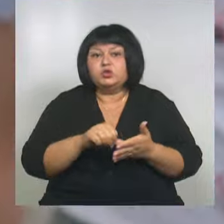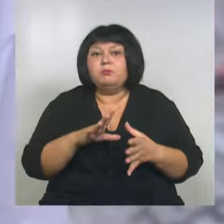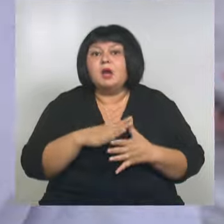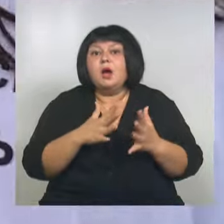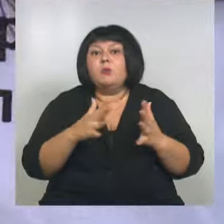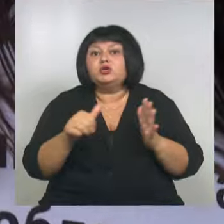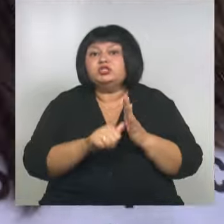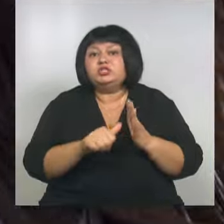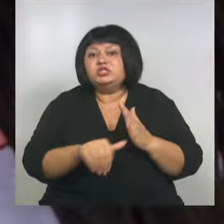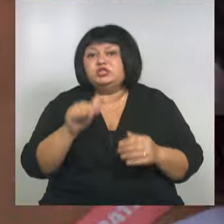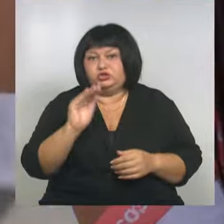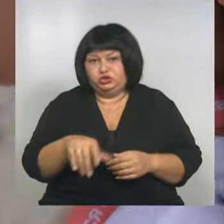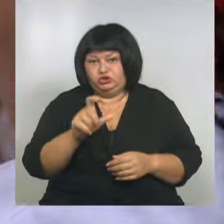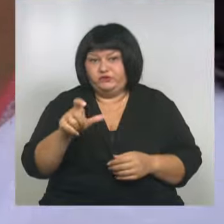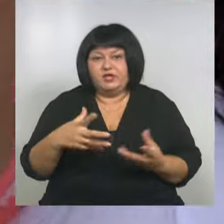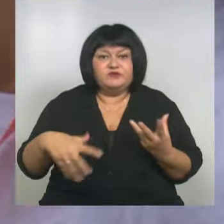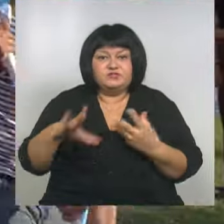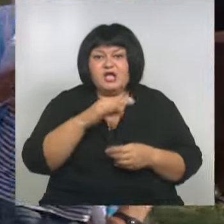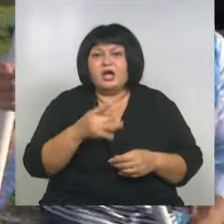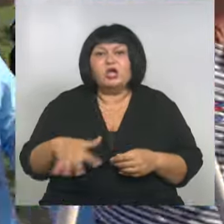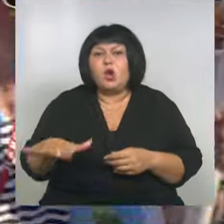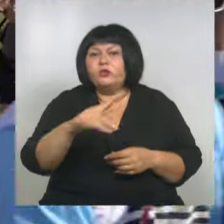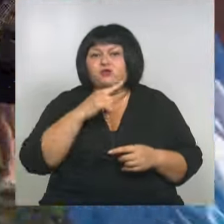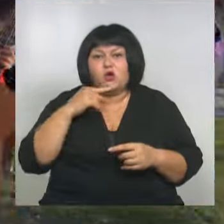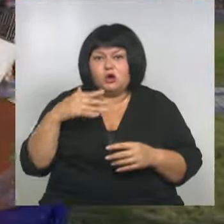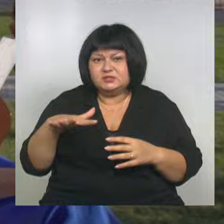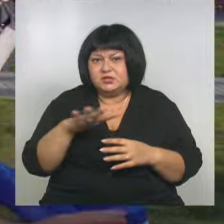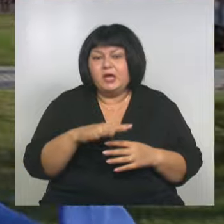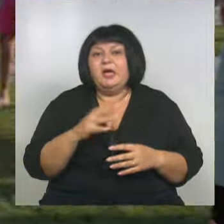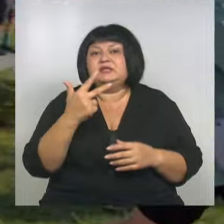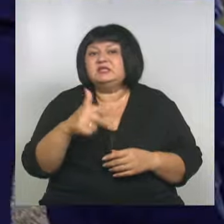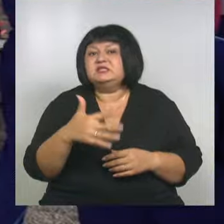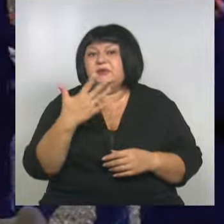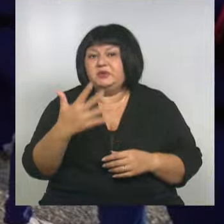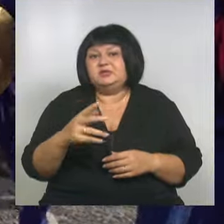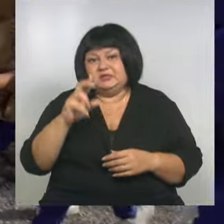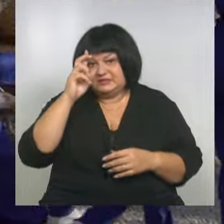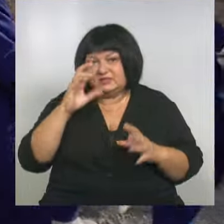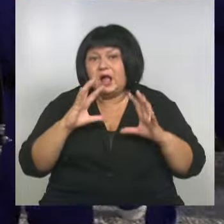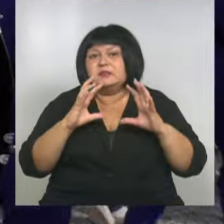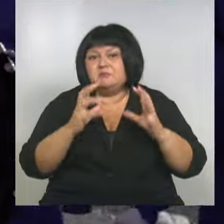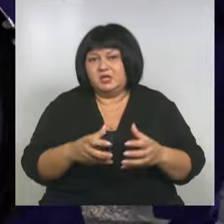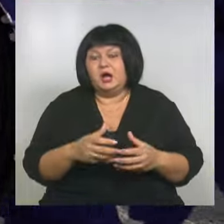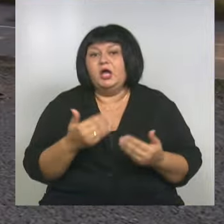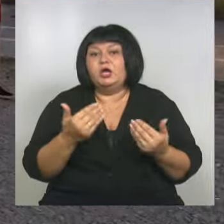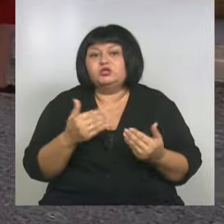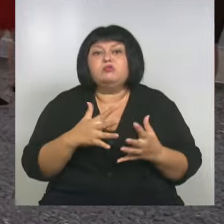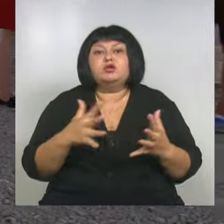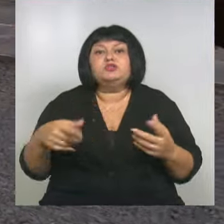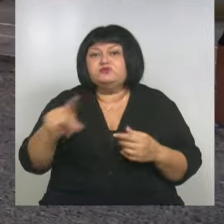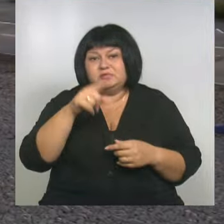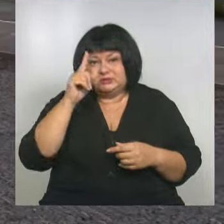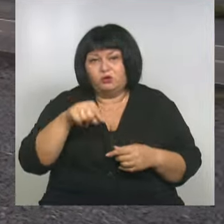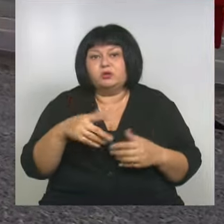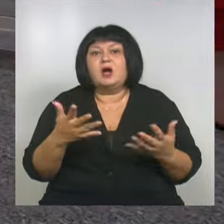60 тысяч человек из всех регионов России, а также 35 стран мира. И большинство из них теперь точно знают,